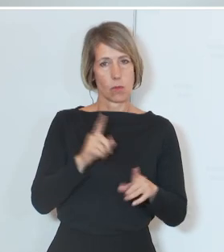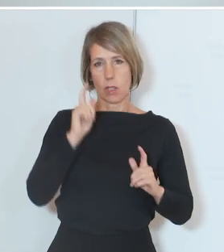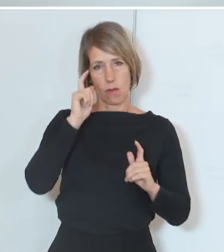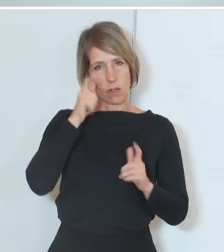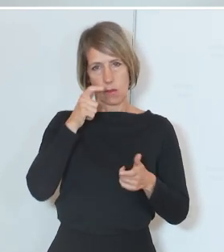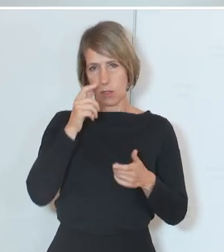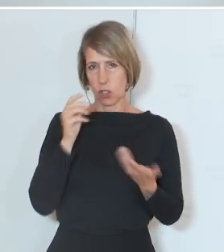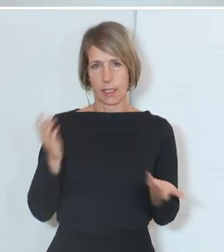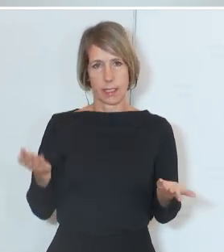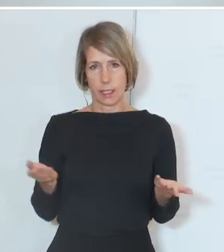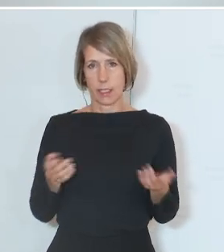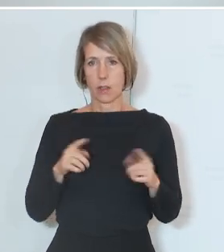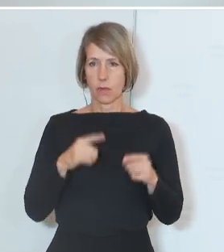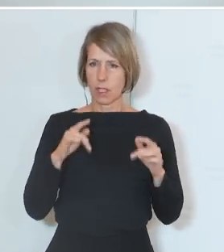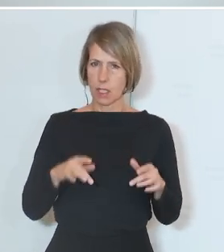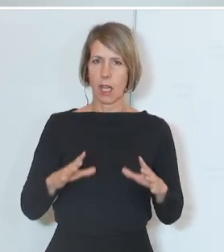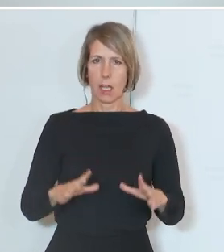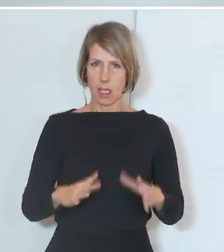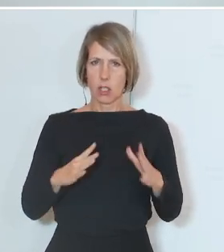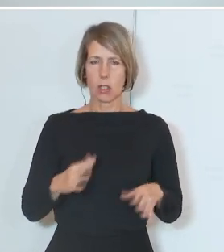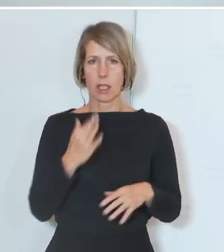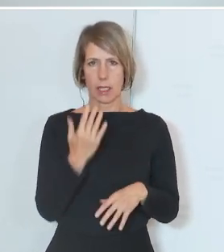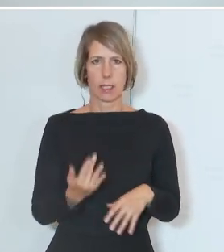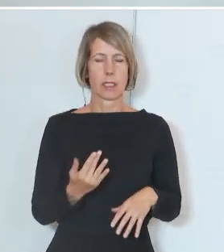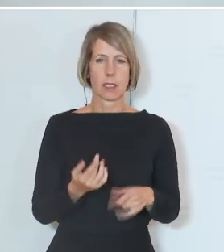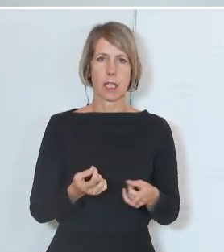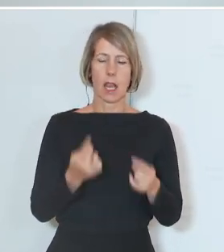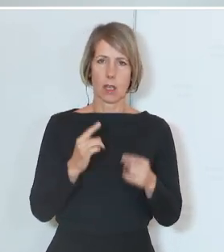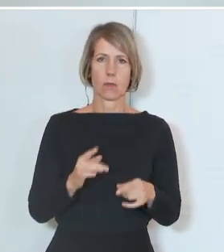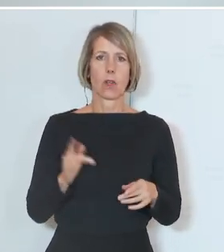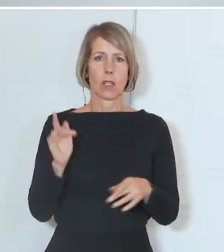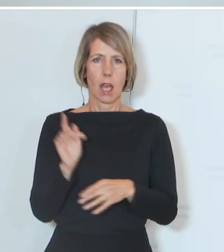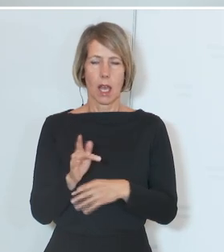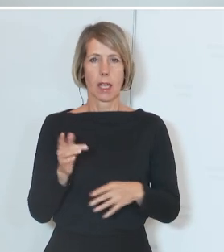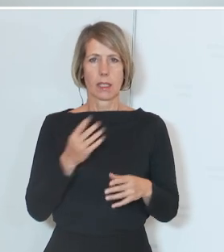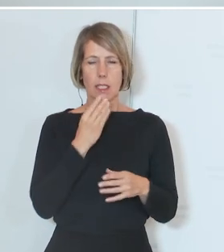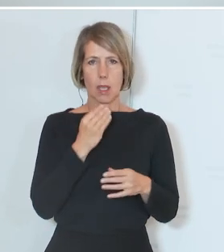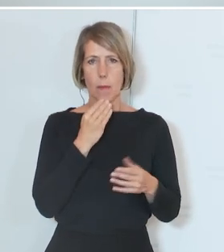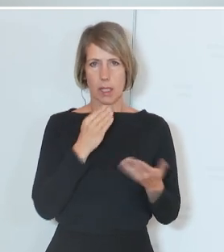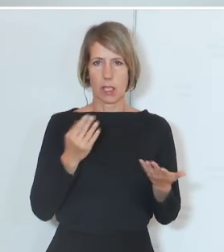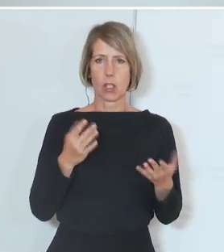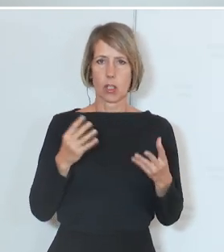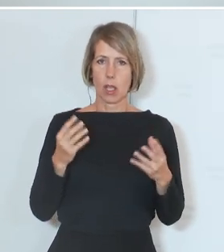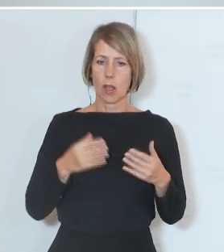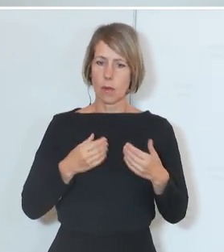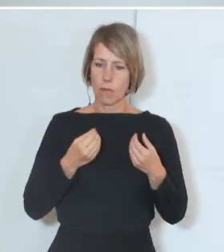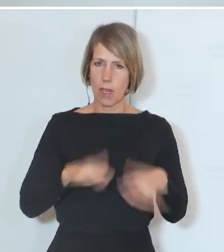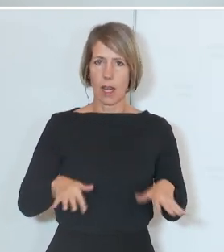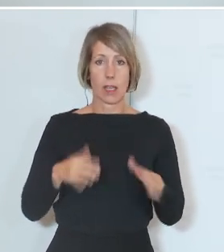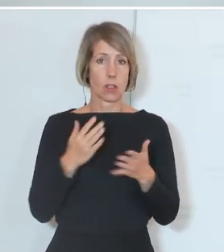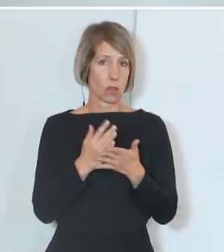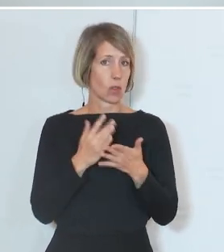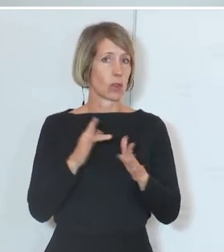dass wir eine erschreckende Zahl von antisemitischen Vorfällen zu verzeichnen haben. Wir sehen, dass ein neuer